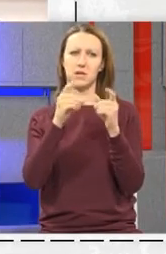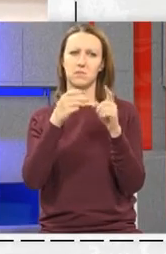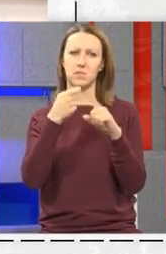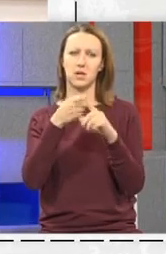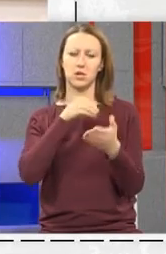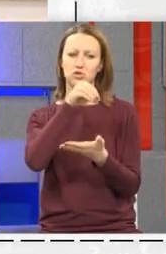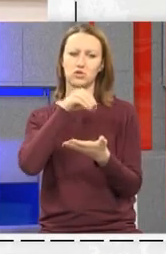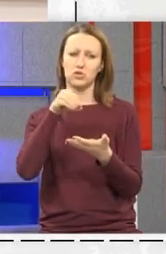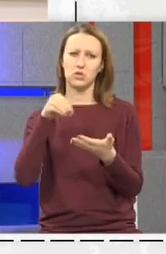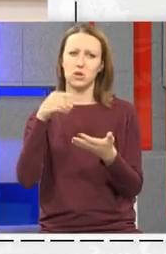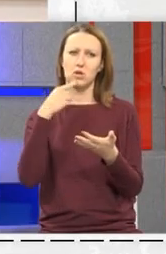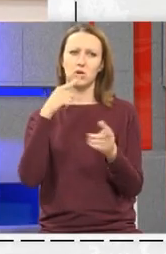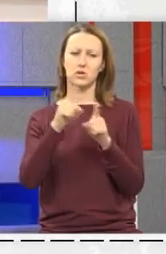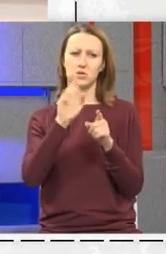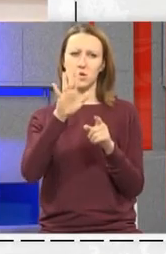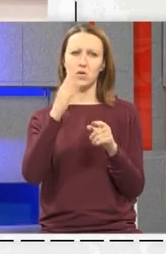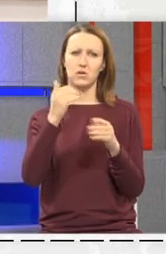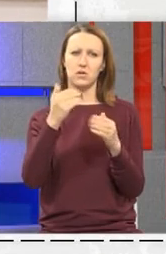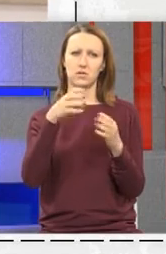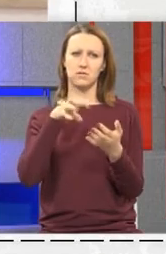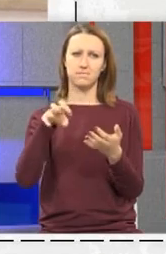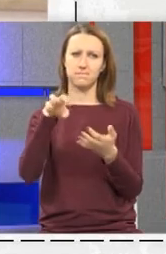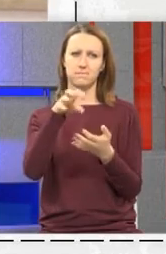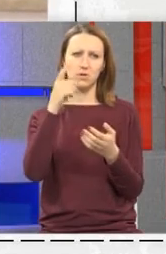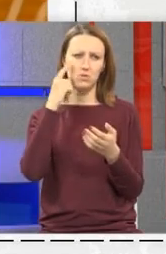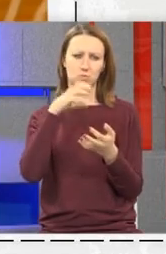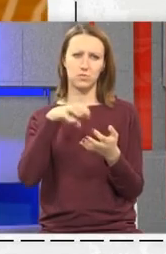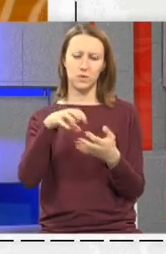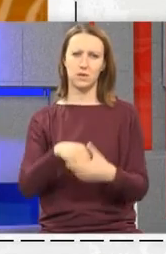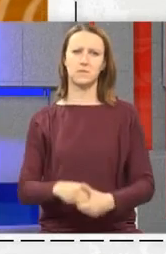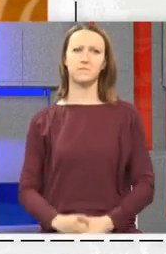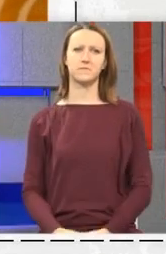odigrati šah Koji je ujedno jedan od izložaka Mario skuptura